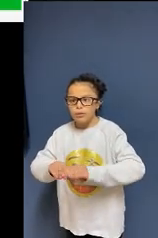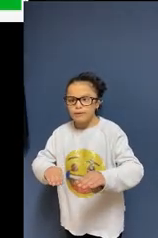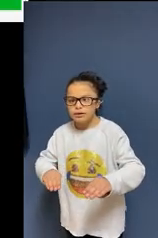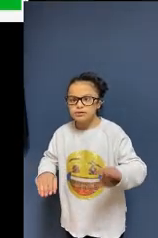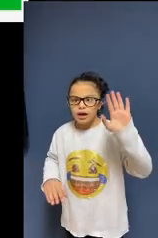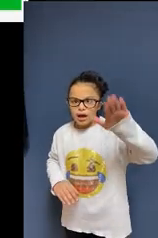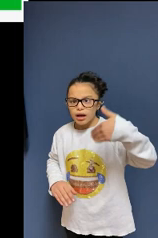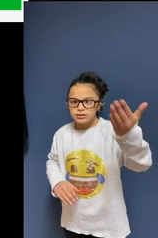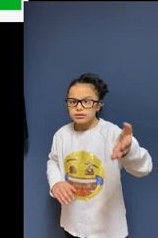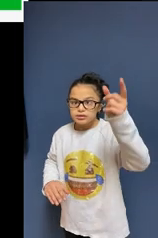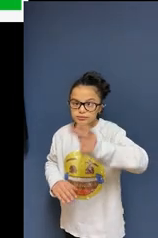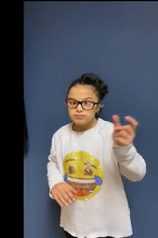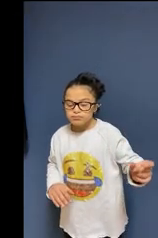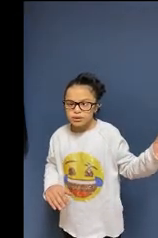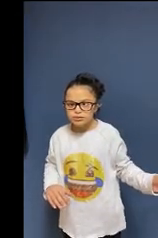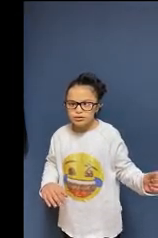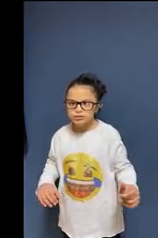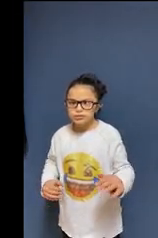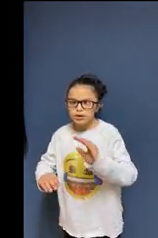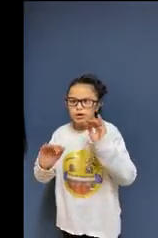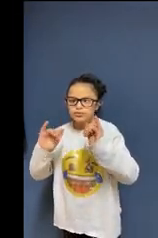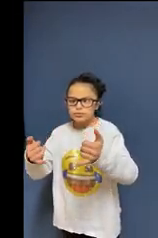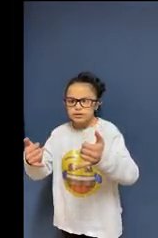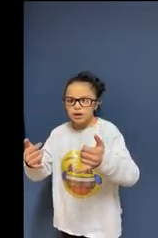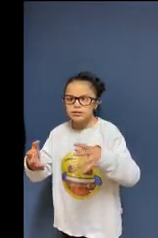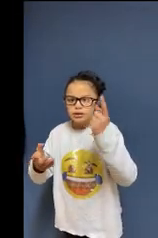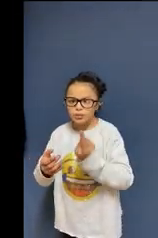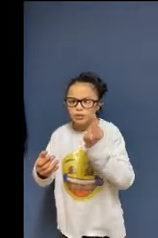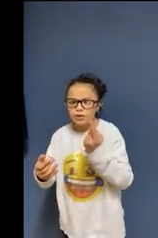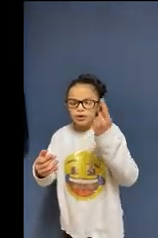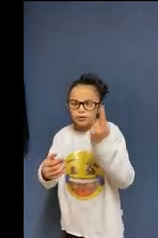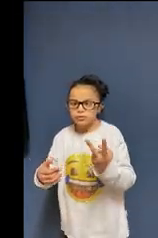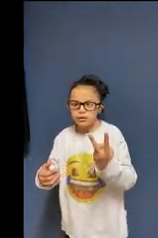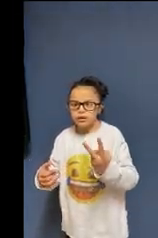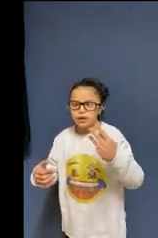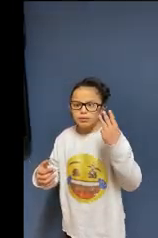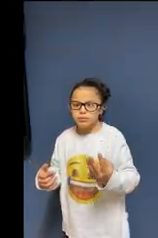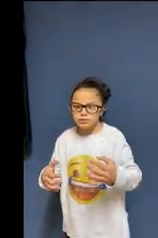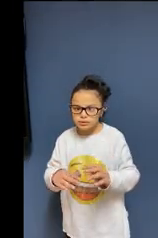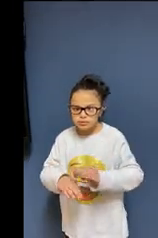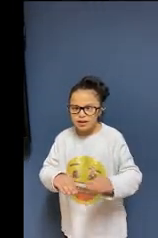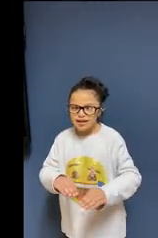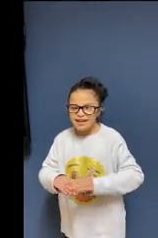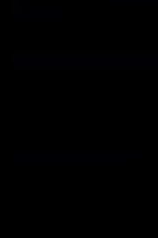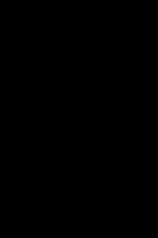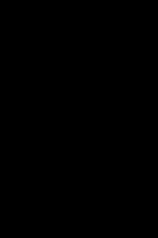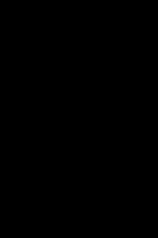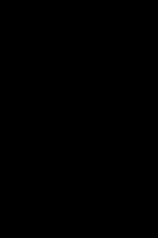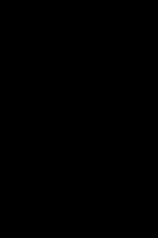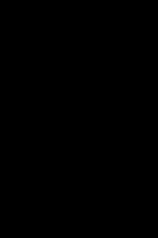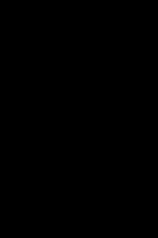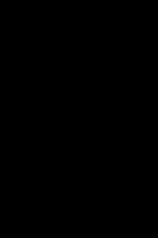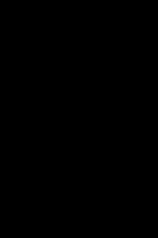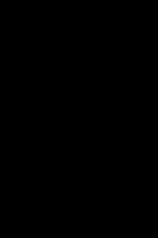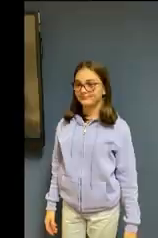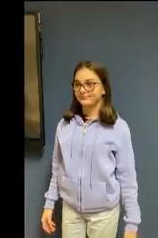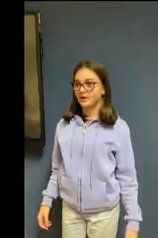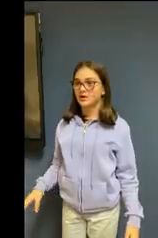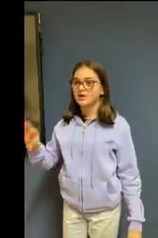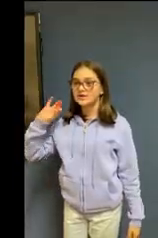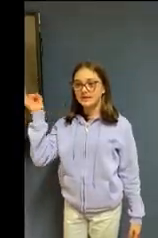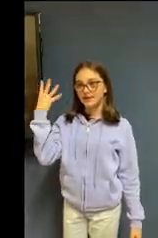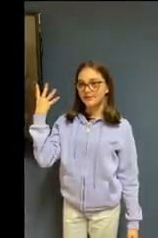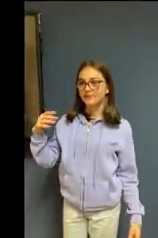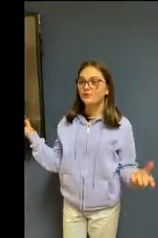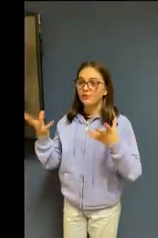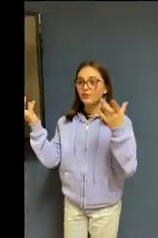accanto al palco. Invece le restanti dall'altra uscita di emergenza. In caso